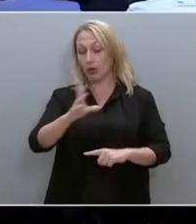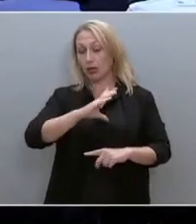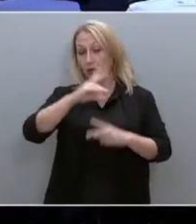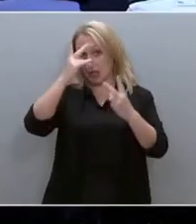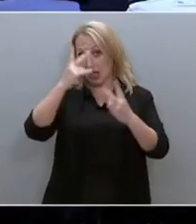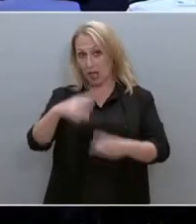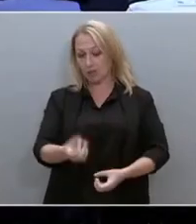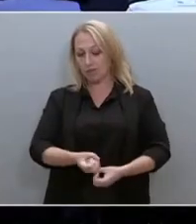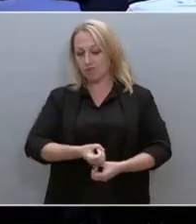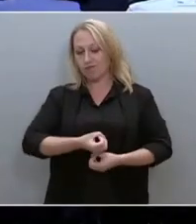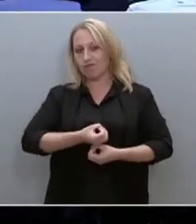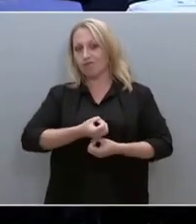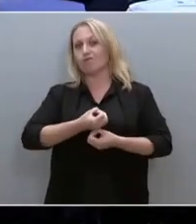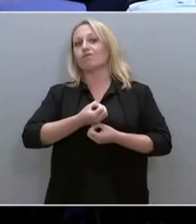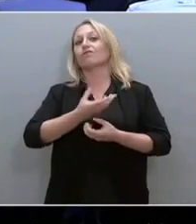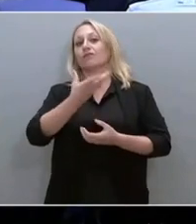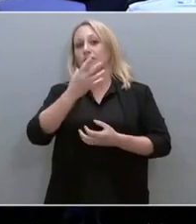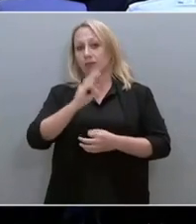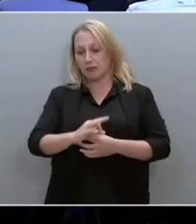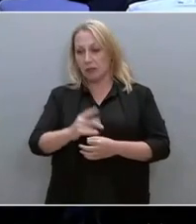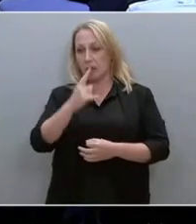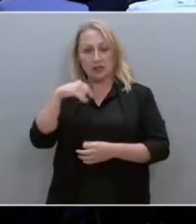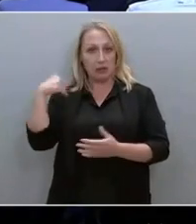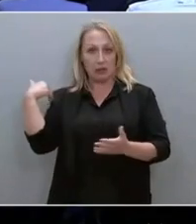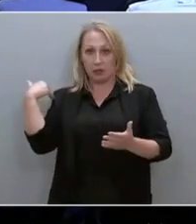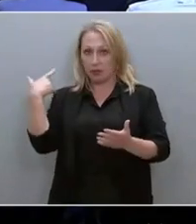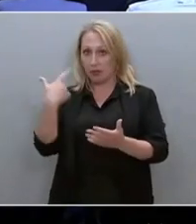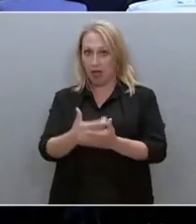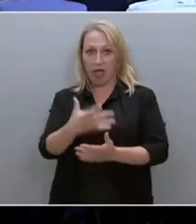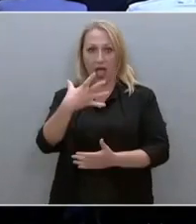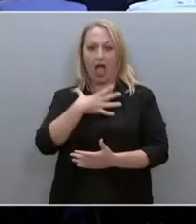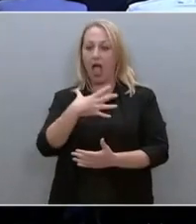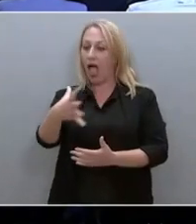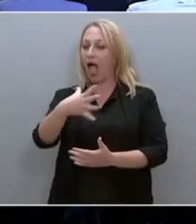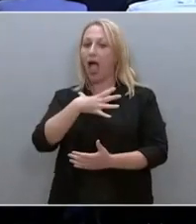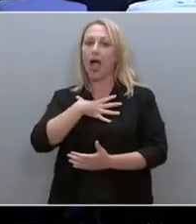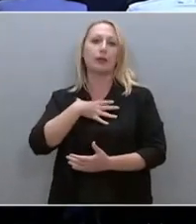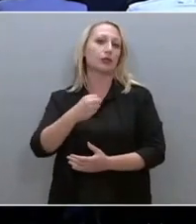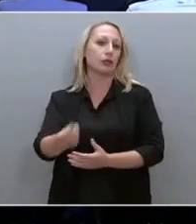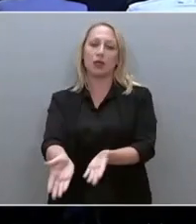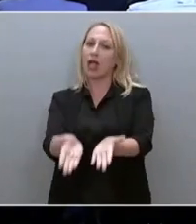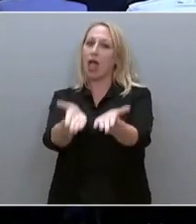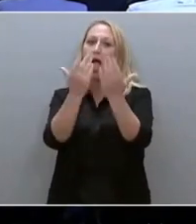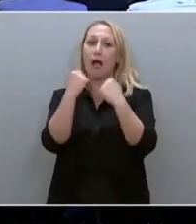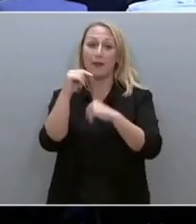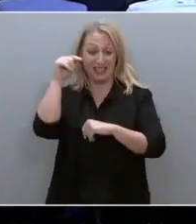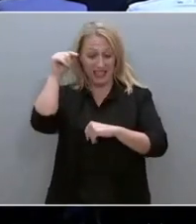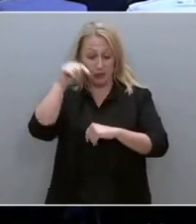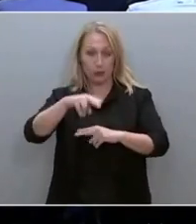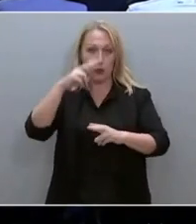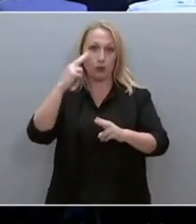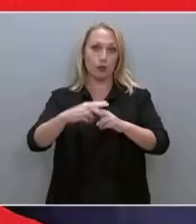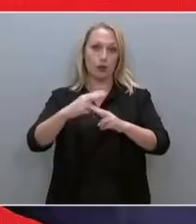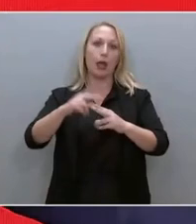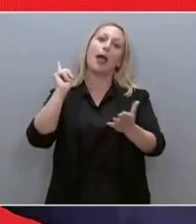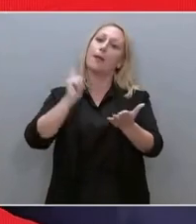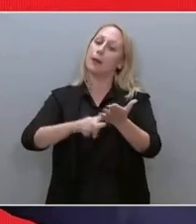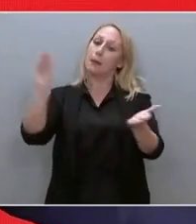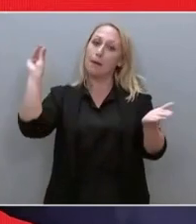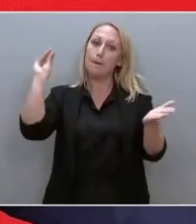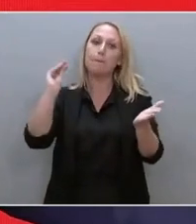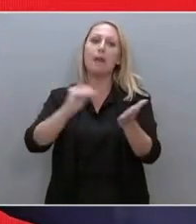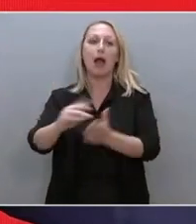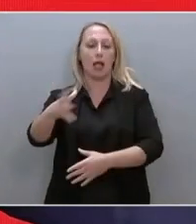αυτό το αίσθημα της αναξιοπιστίας, του ελλείμματος εμπιστοσύνης είναι πάρα πολύ κρίσιμο. Και πρέπει να το αποκαταστήσουμε. Και δεν